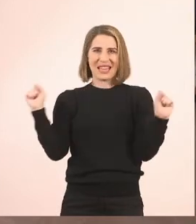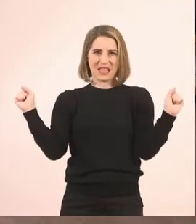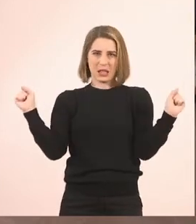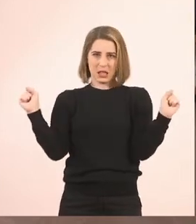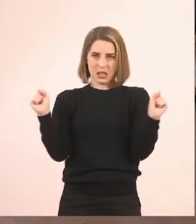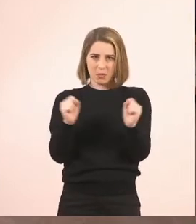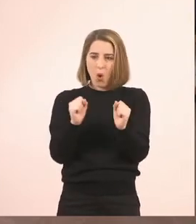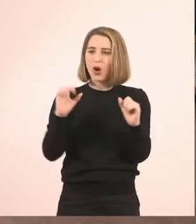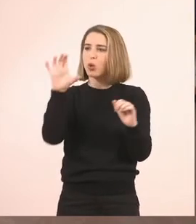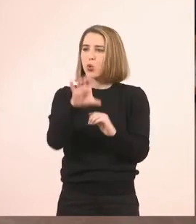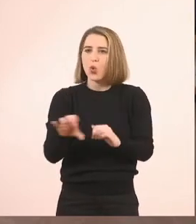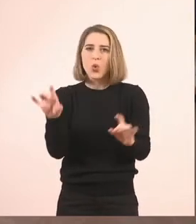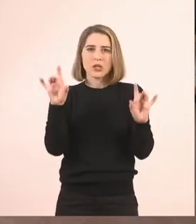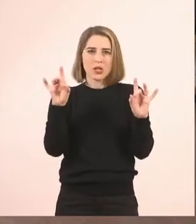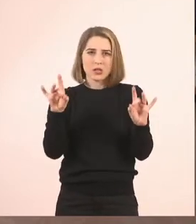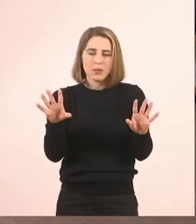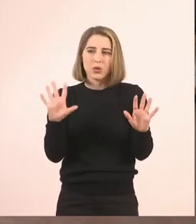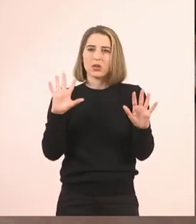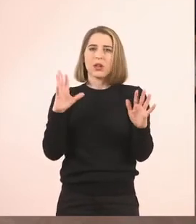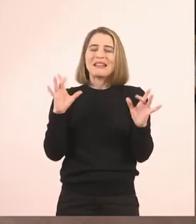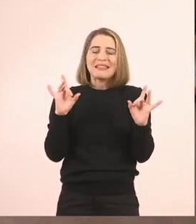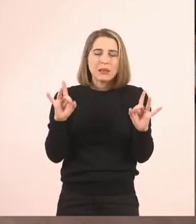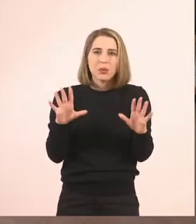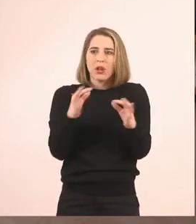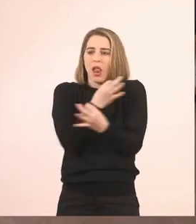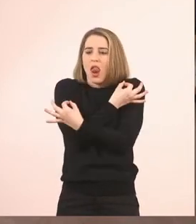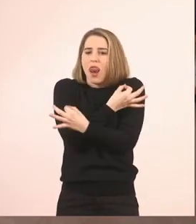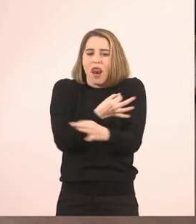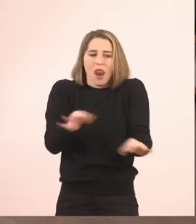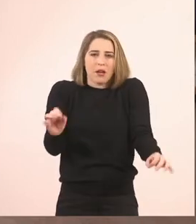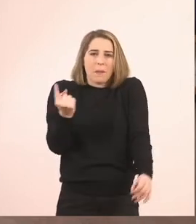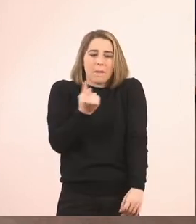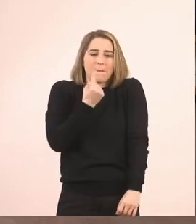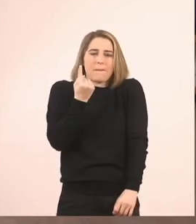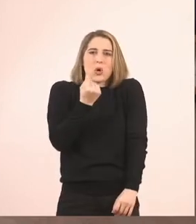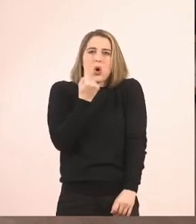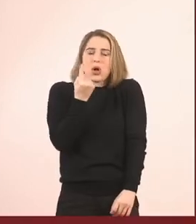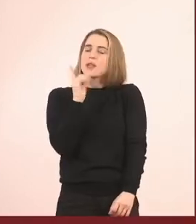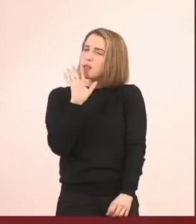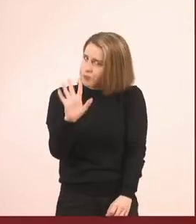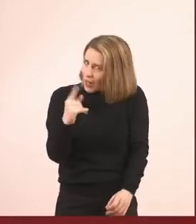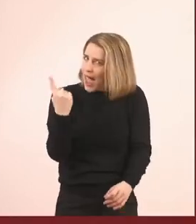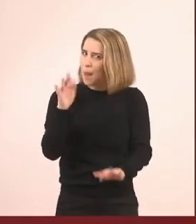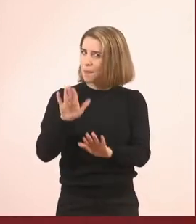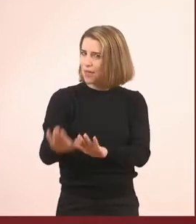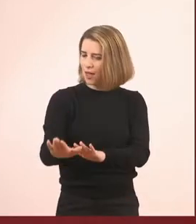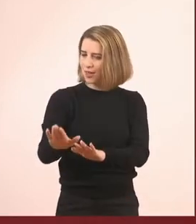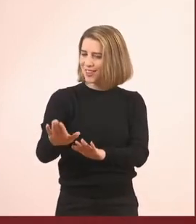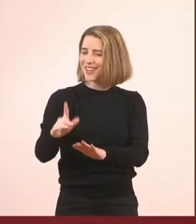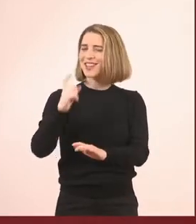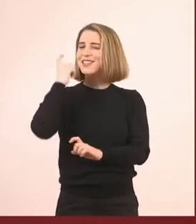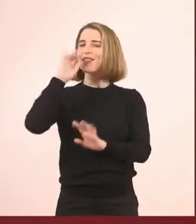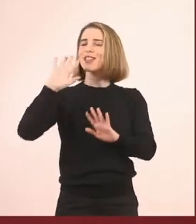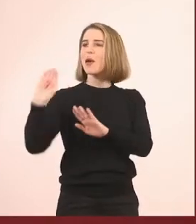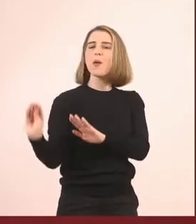πάταγαν και τουρίστες και κάποιοι που είχαν τα εξοχικά τους, τίποτα. Ένα λοιπόν παιδάκι ξαφνικά βρήκε ένα μαγικό